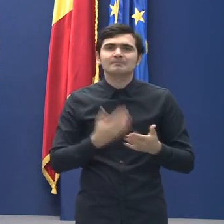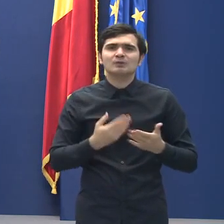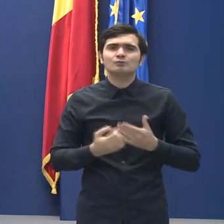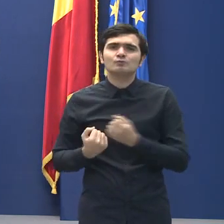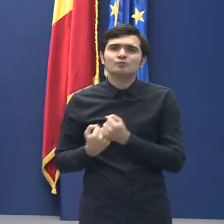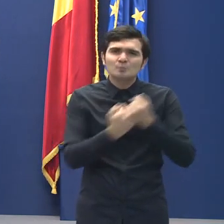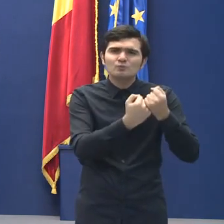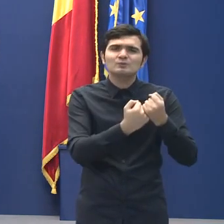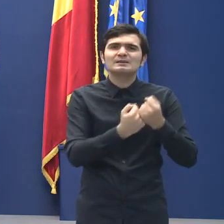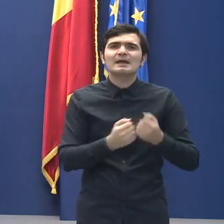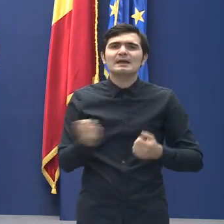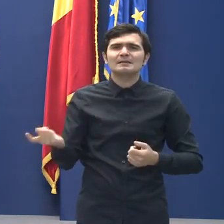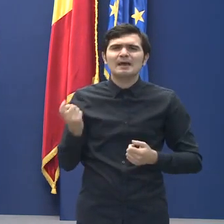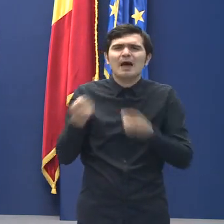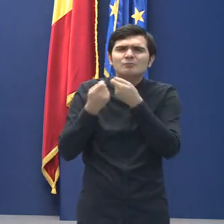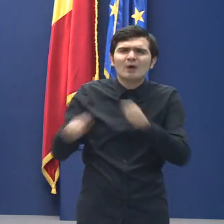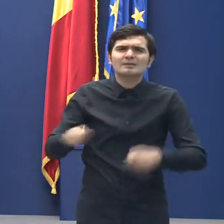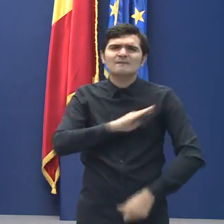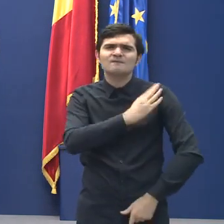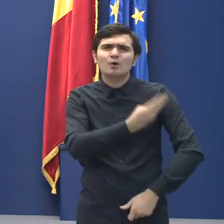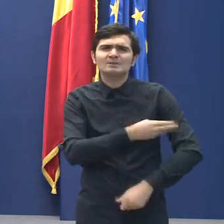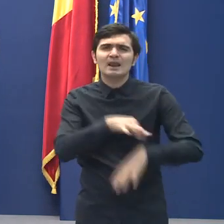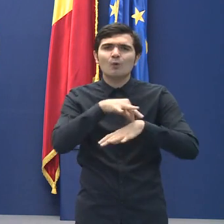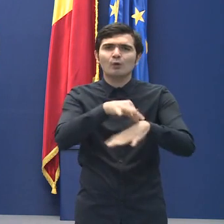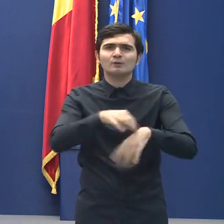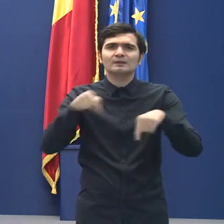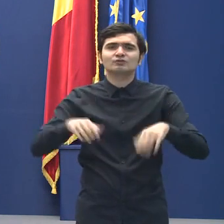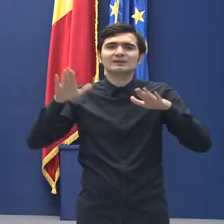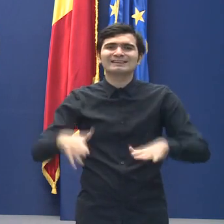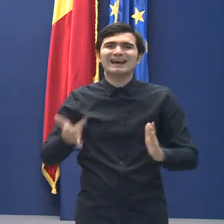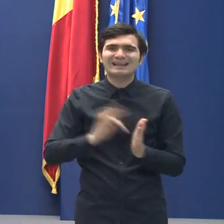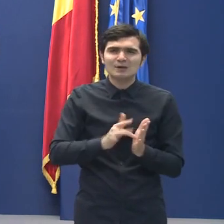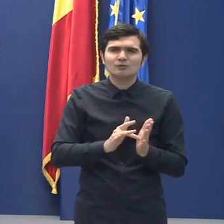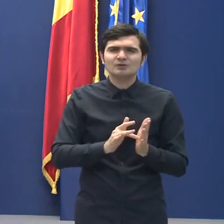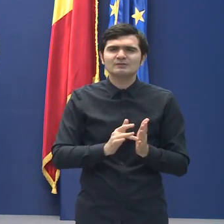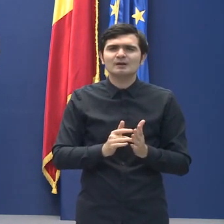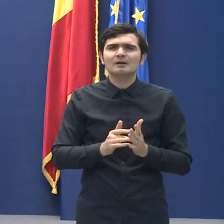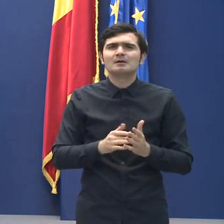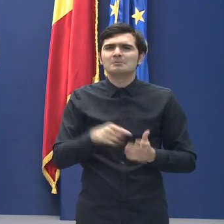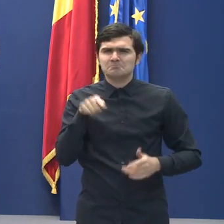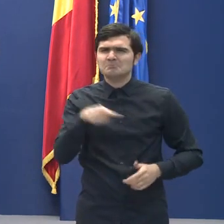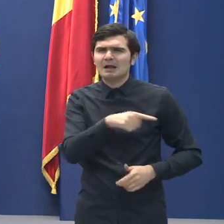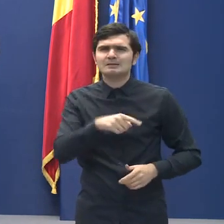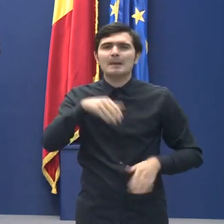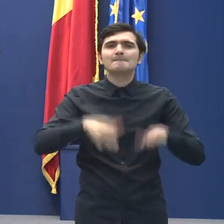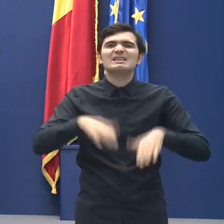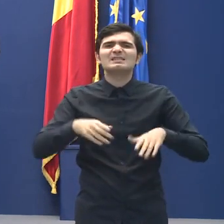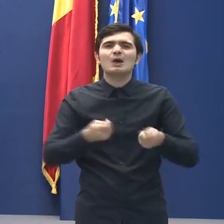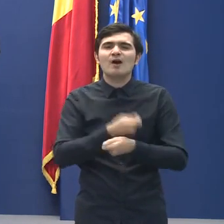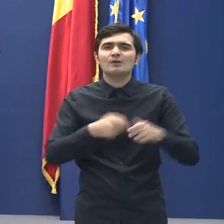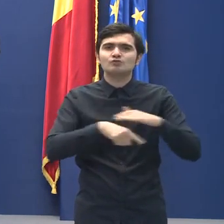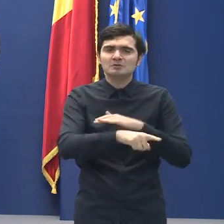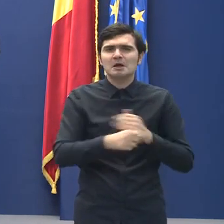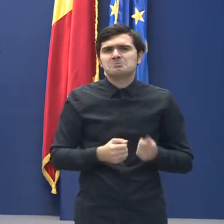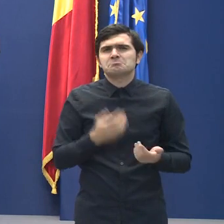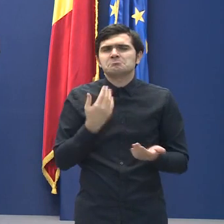forțelor coordonate în starea de urgență de către Ministerul Afacerilor Interne, pentru